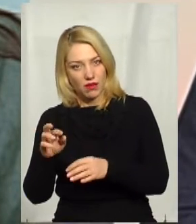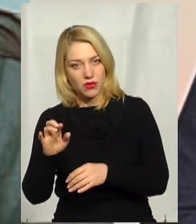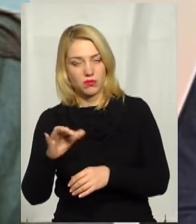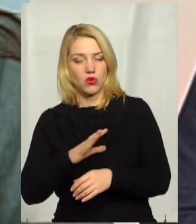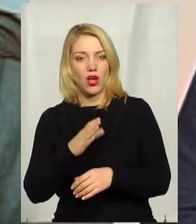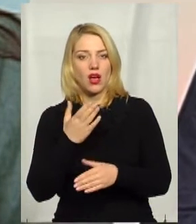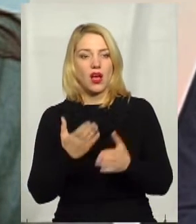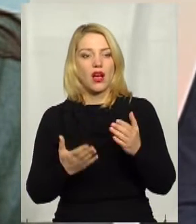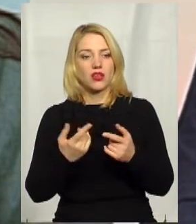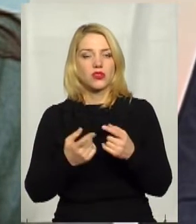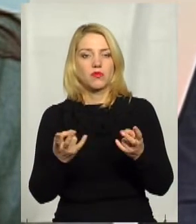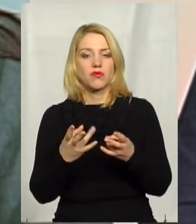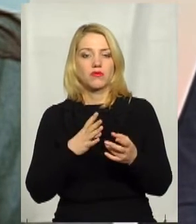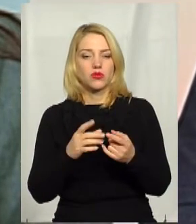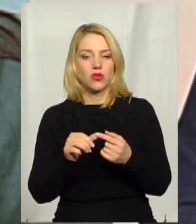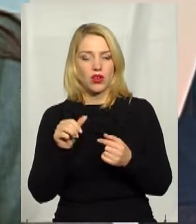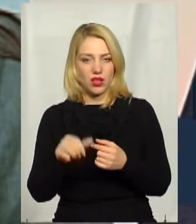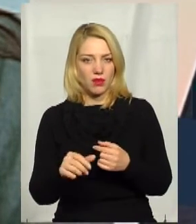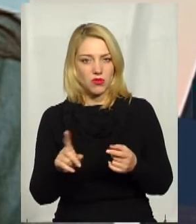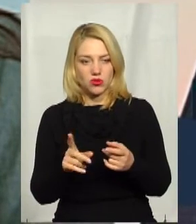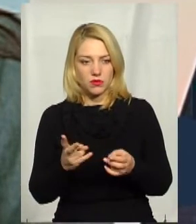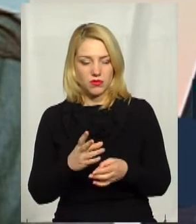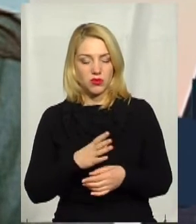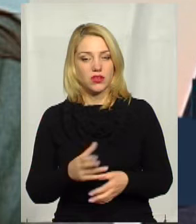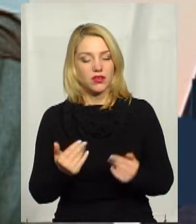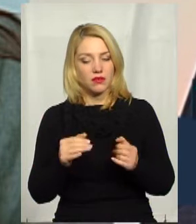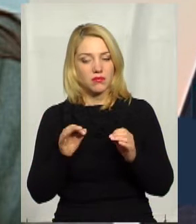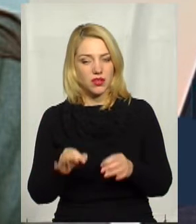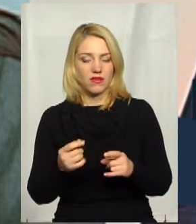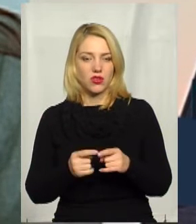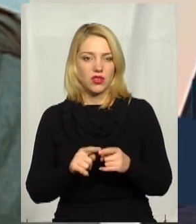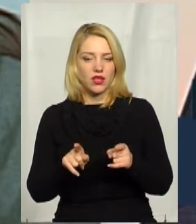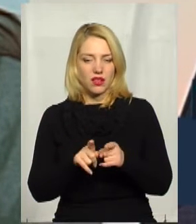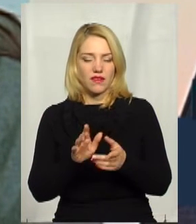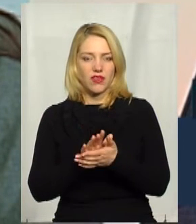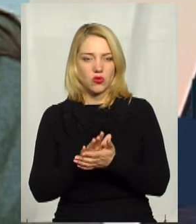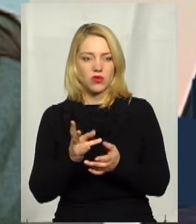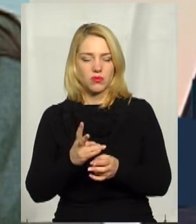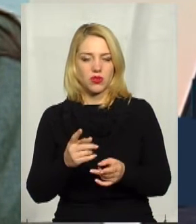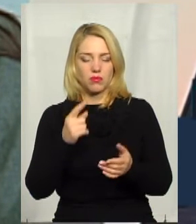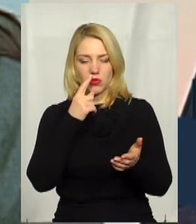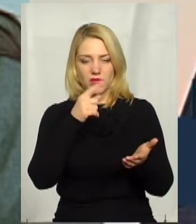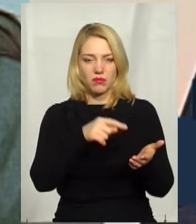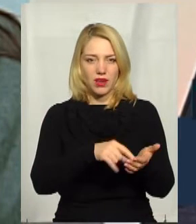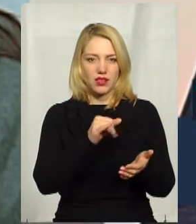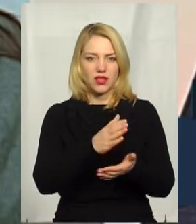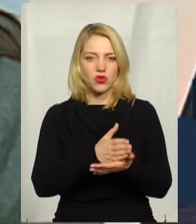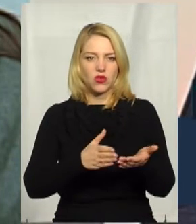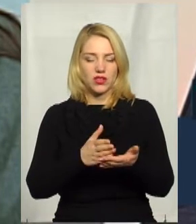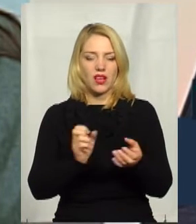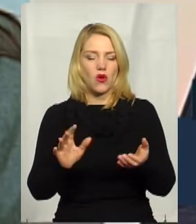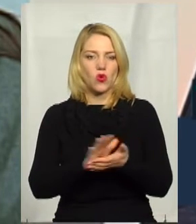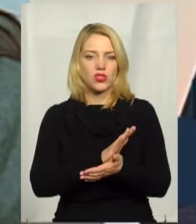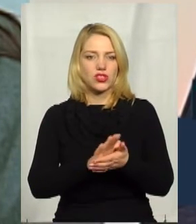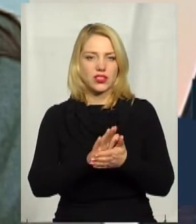цього має бути окреме якісь місце? Звісно, це було правильно. Такі відходи, як правило, мають потрапляти і утилізовуватись на очисних